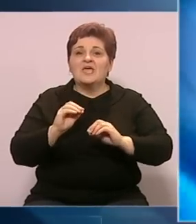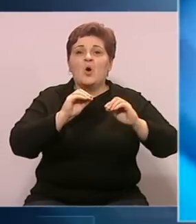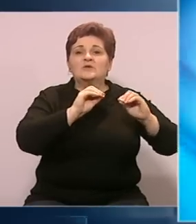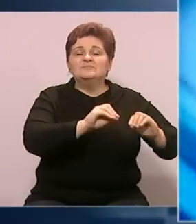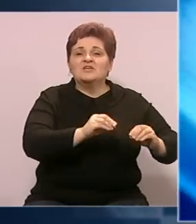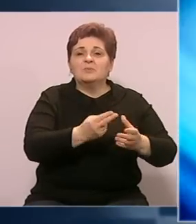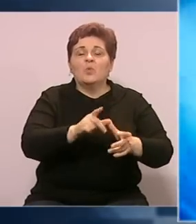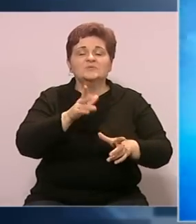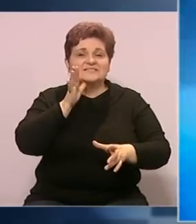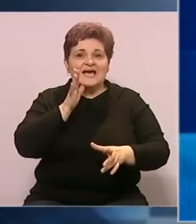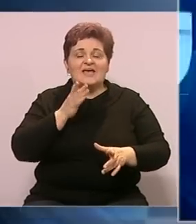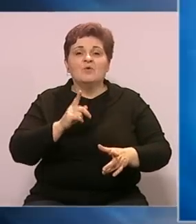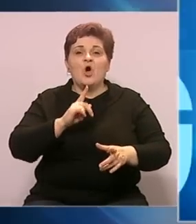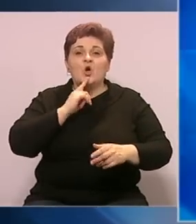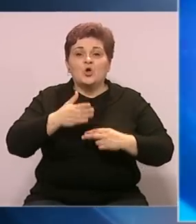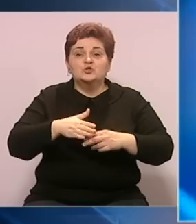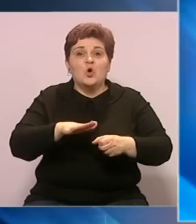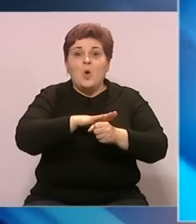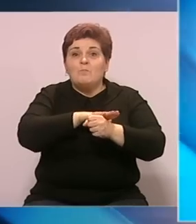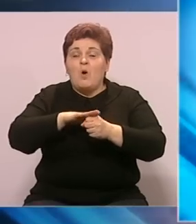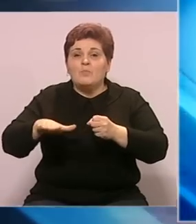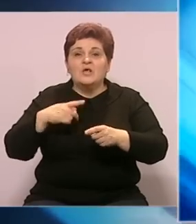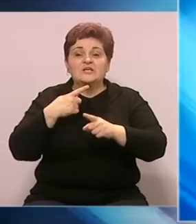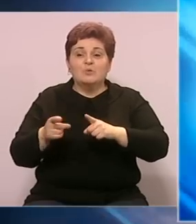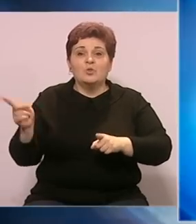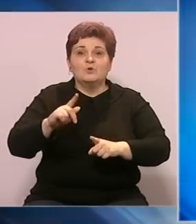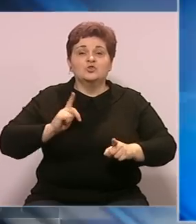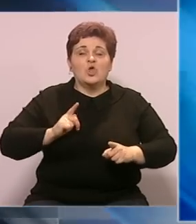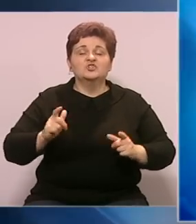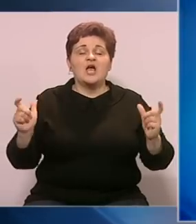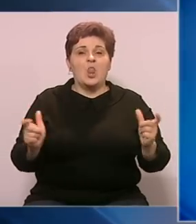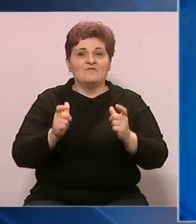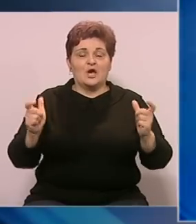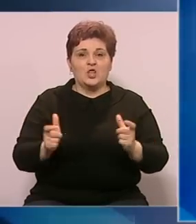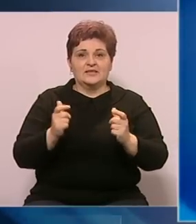kapacitetima u Sarajevu koji su skoro popunjeni povodom dočeka nove godine.